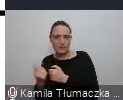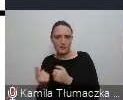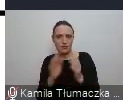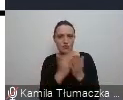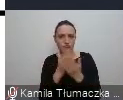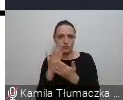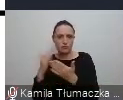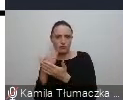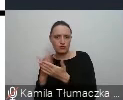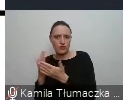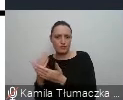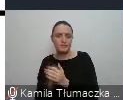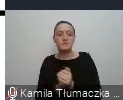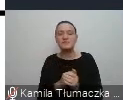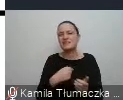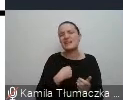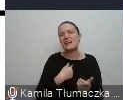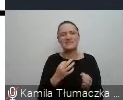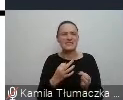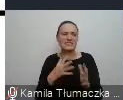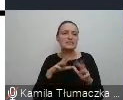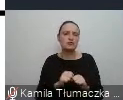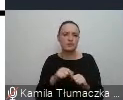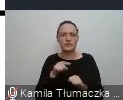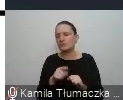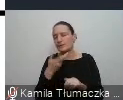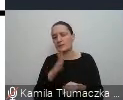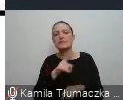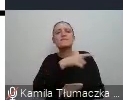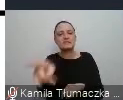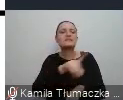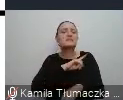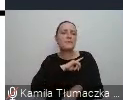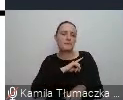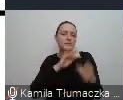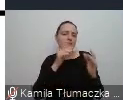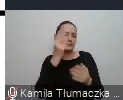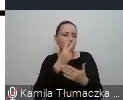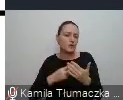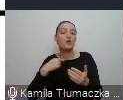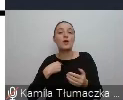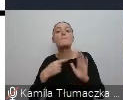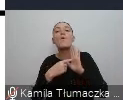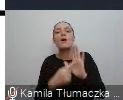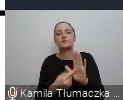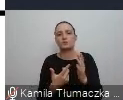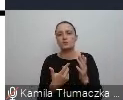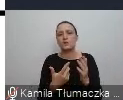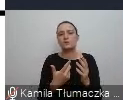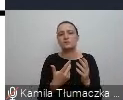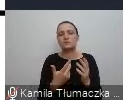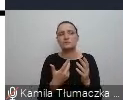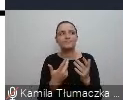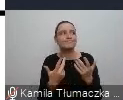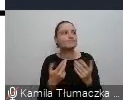rozdziałach. Nie będę się nad tym tutaj zatrzymywała, Państwo sobie to zrobią samodzielnie, tylko pokazuje, że nie do wszystkiego